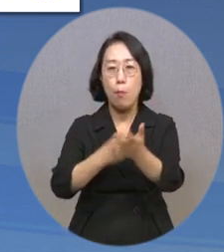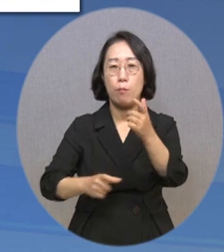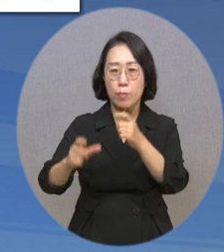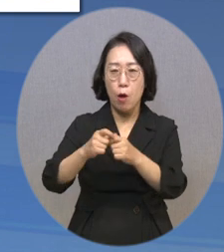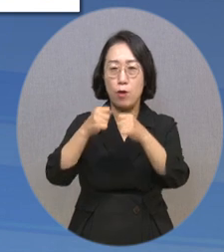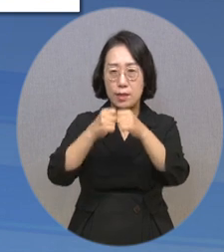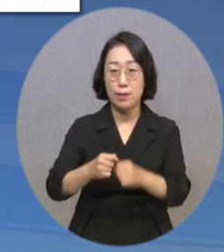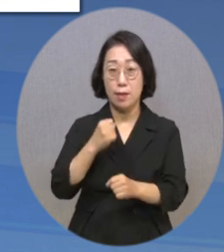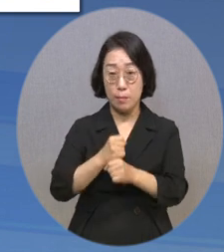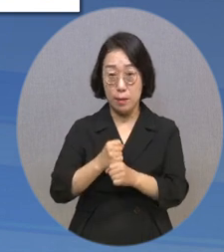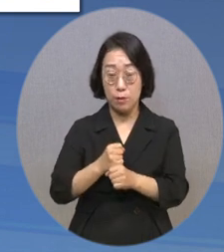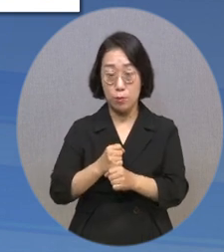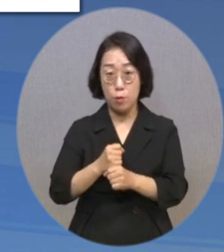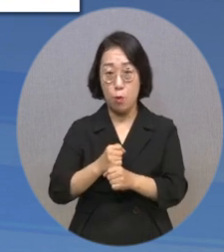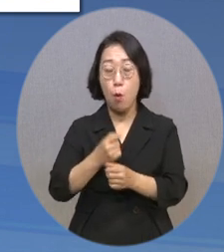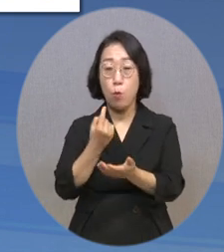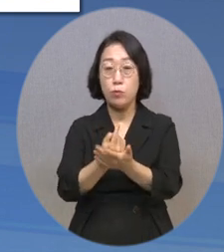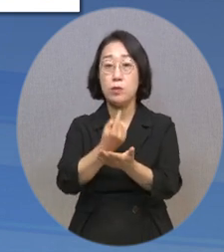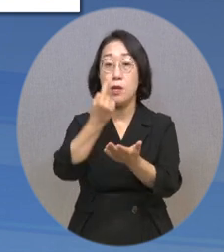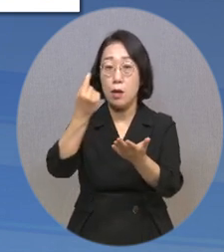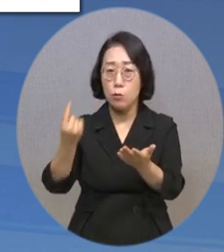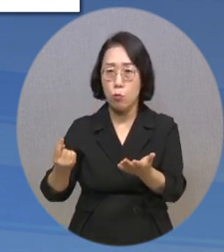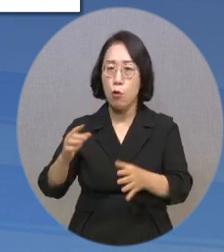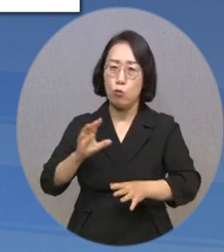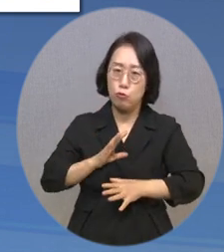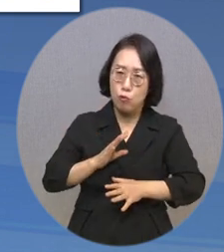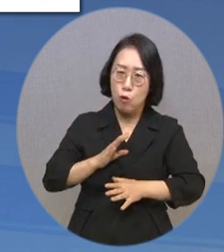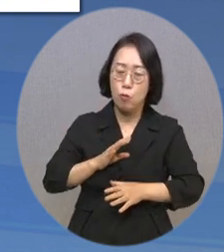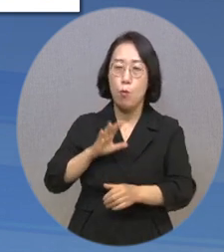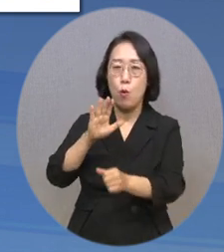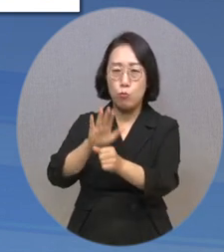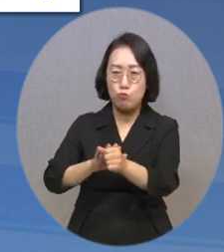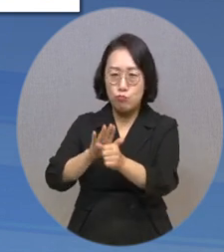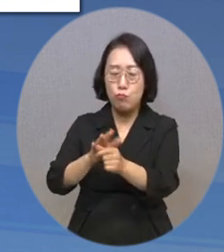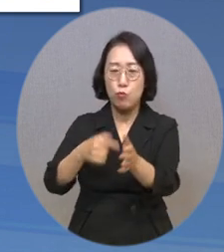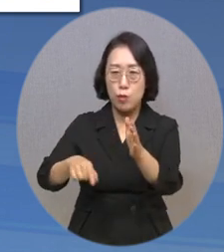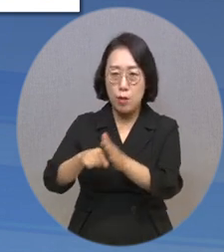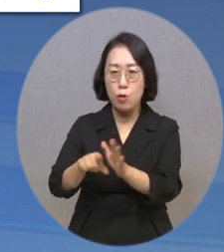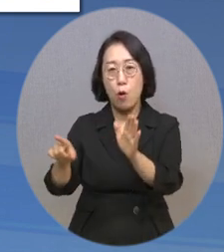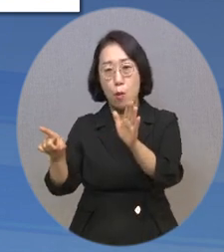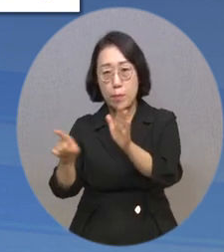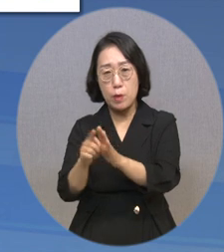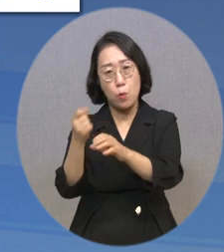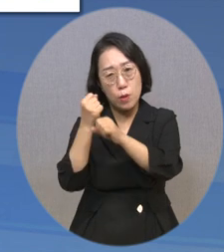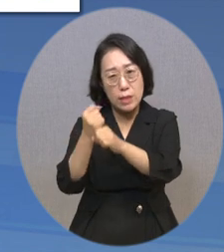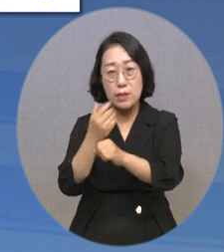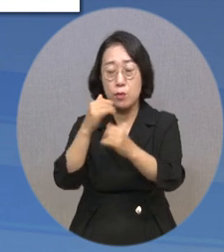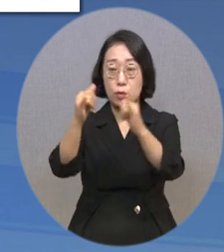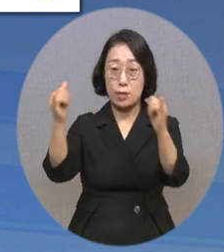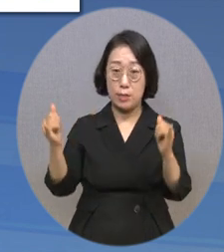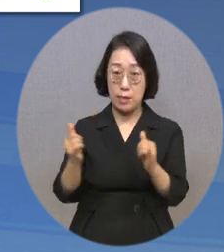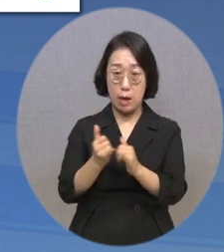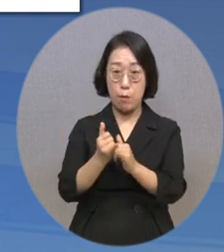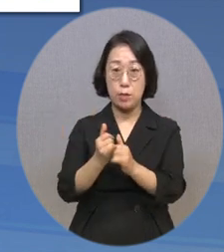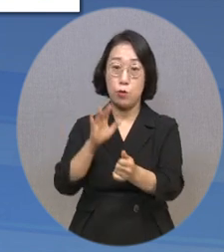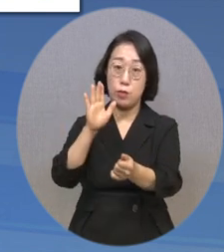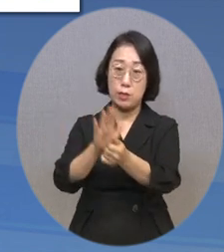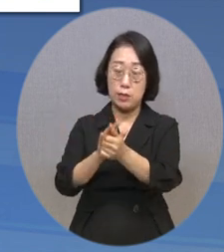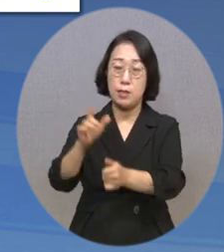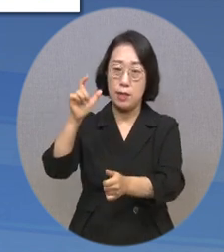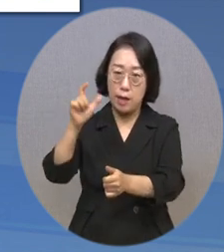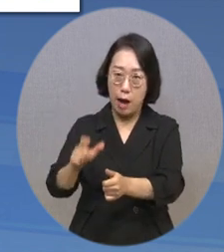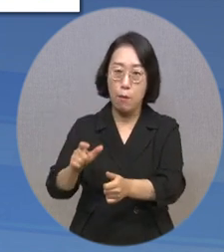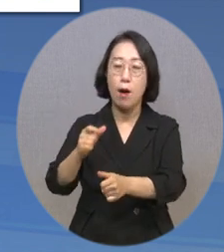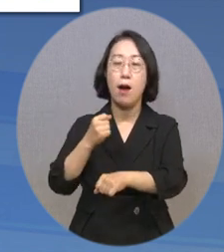보호 종료 후 홀로서기에 대한 두려움을 떨칠 수 있도록 믿고 의지할 수 있는 사회적 지지체계를 더 강화할